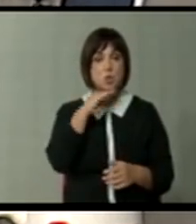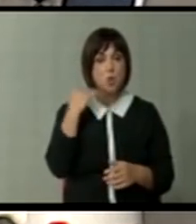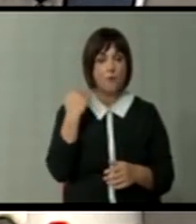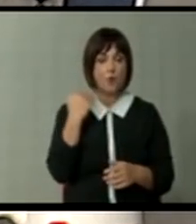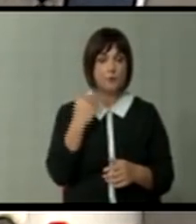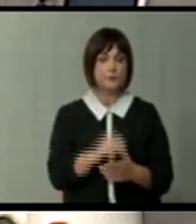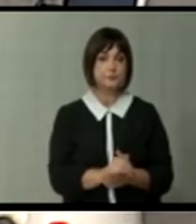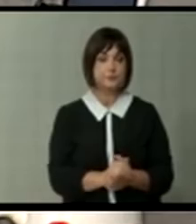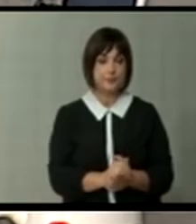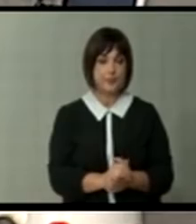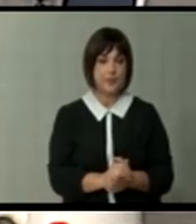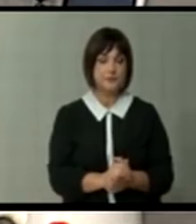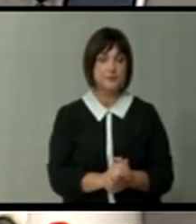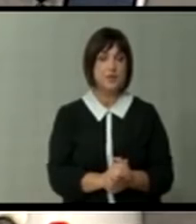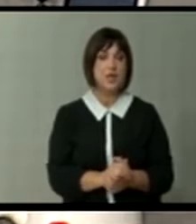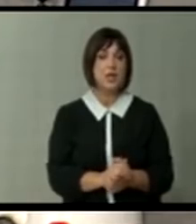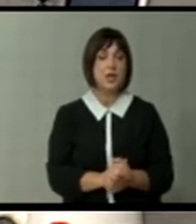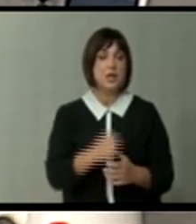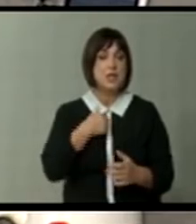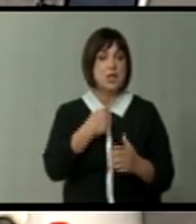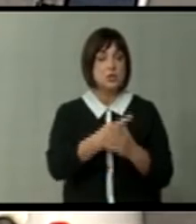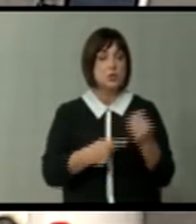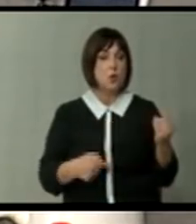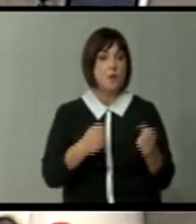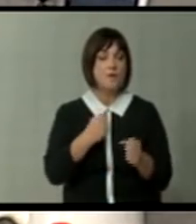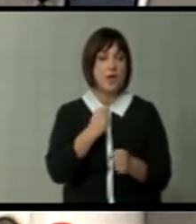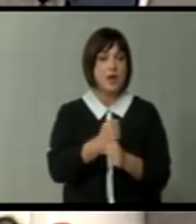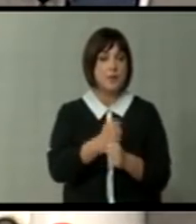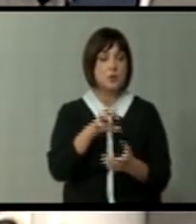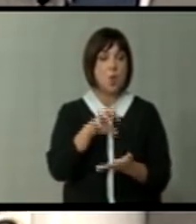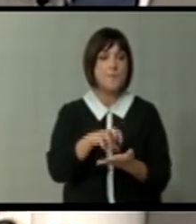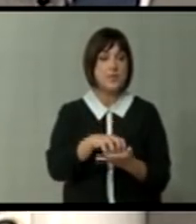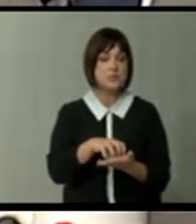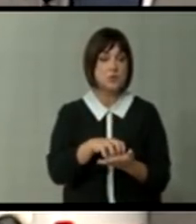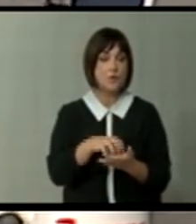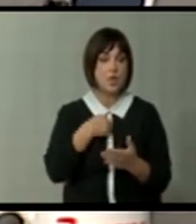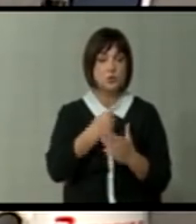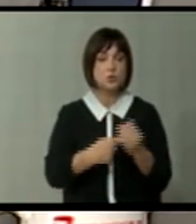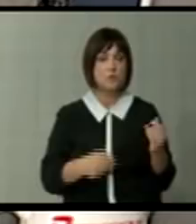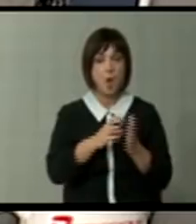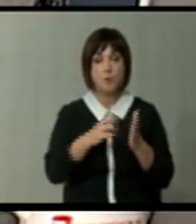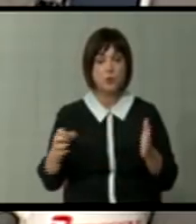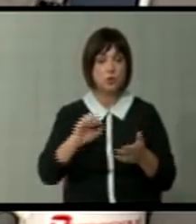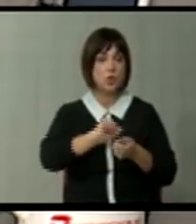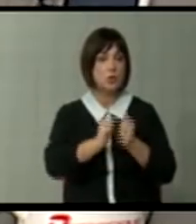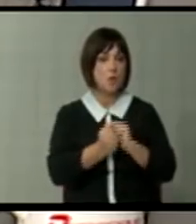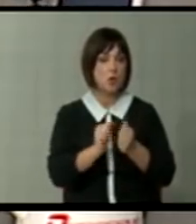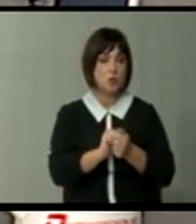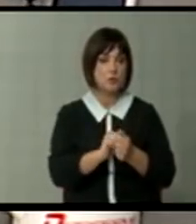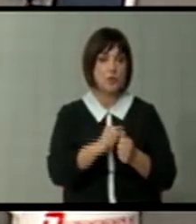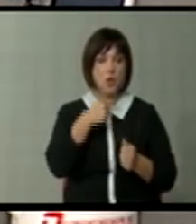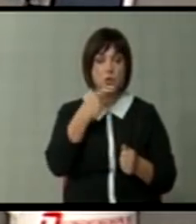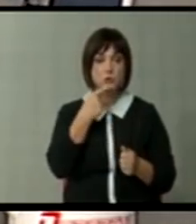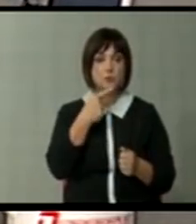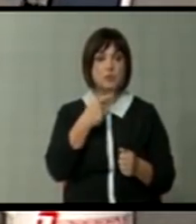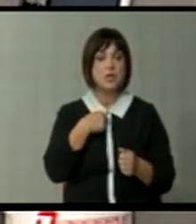да завршим. Но, повелете на процедура, ќе ви ги дадам сите документи. Во место изгуби, се проделожив да се борам. Не за деканц, бораме за